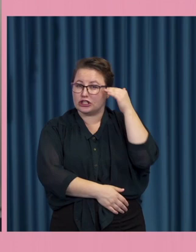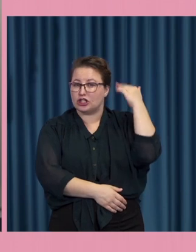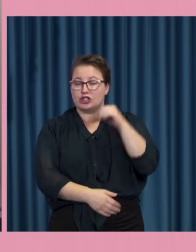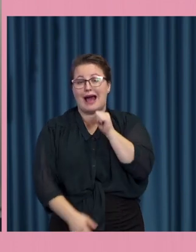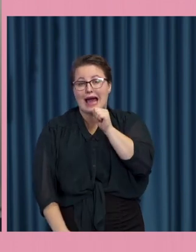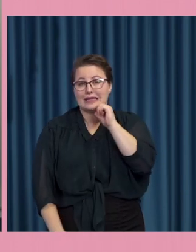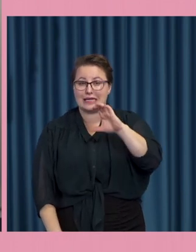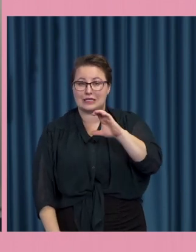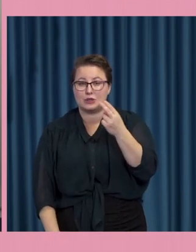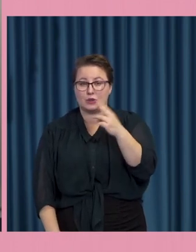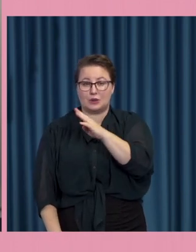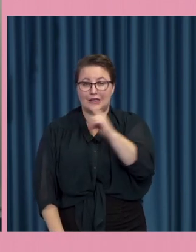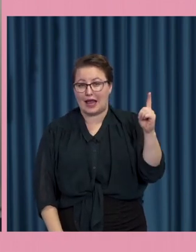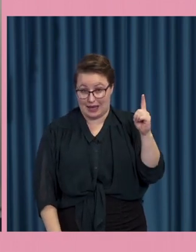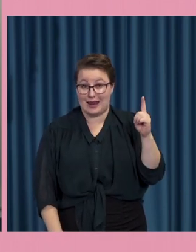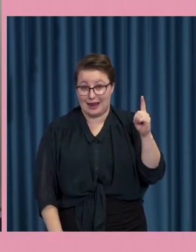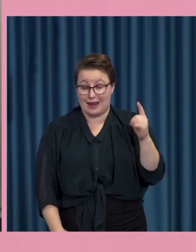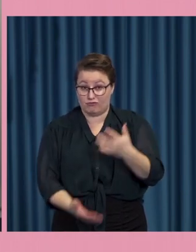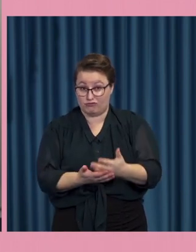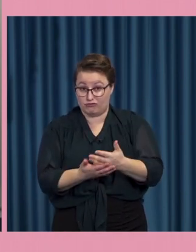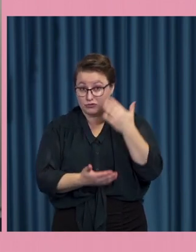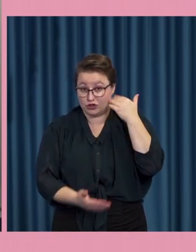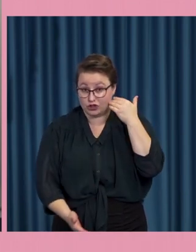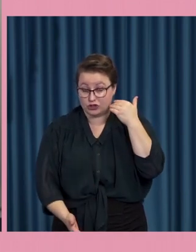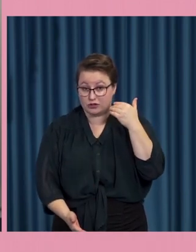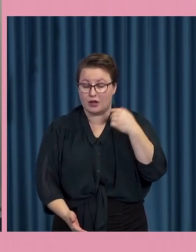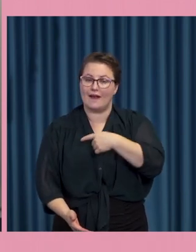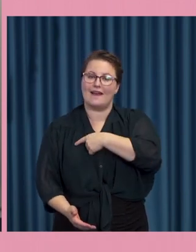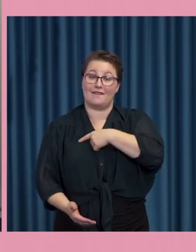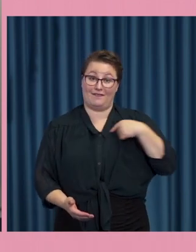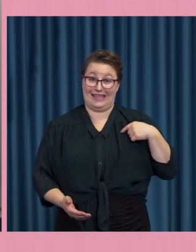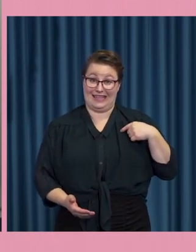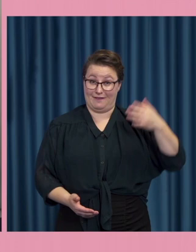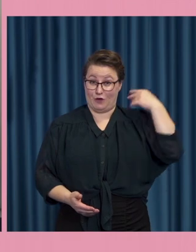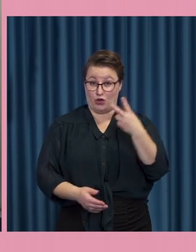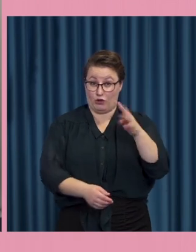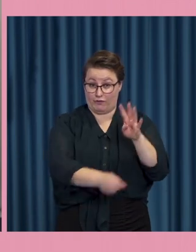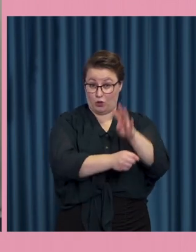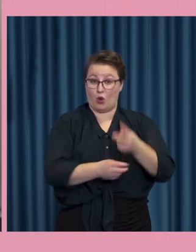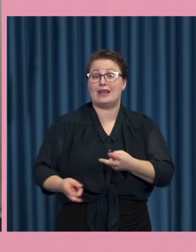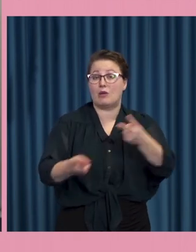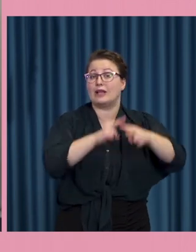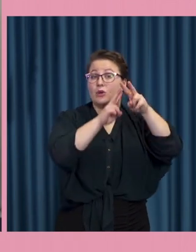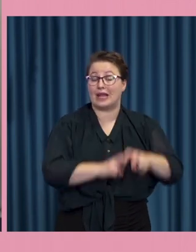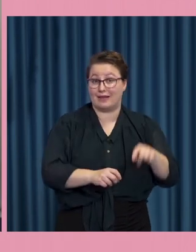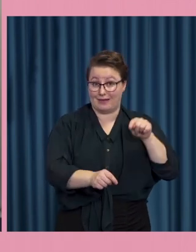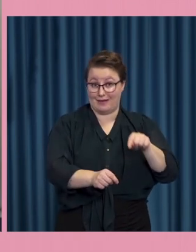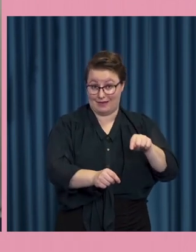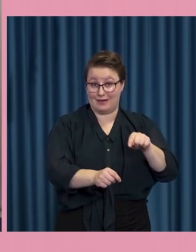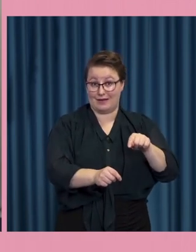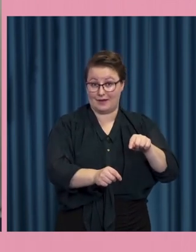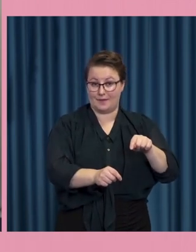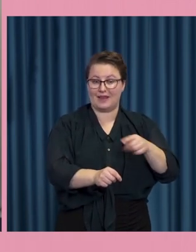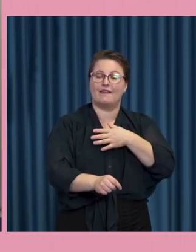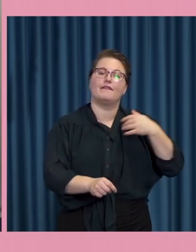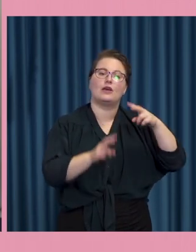nyss och via i demokratiutredningen så undersökte vi ju hur det var 2014 och